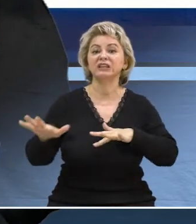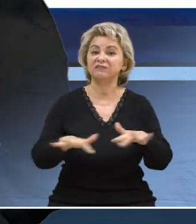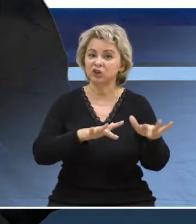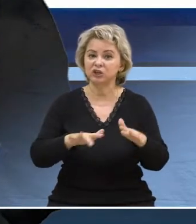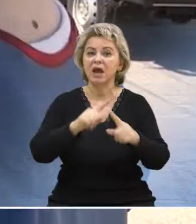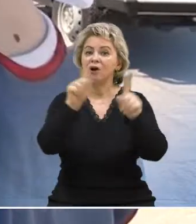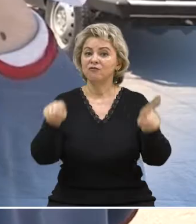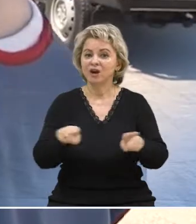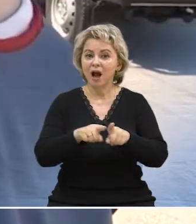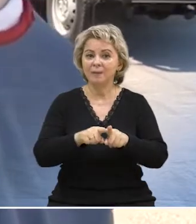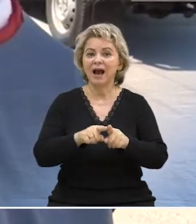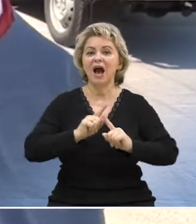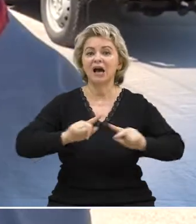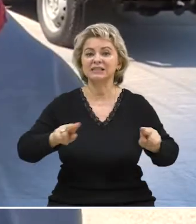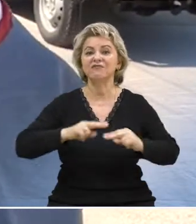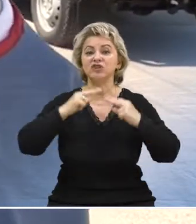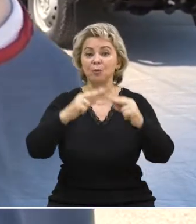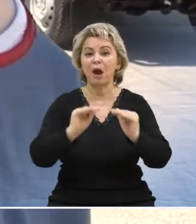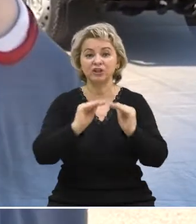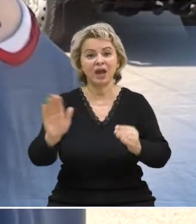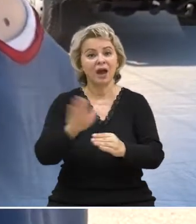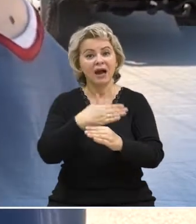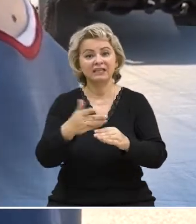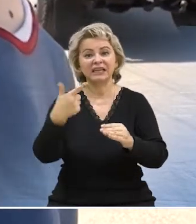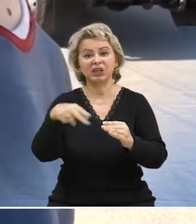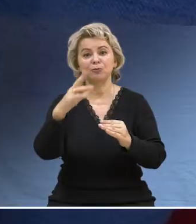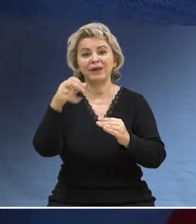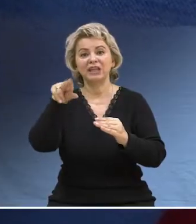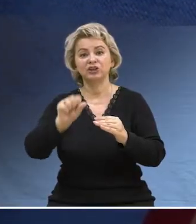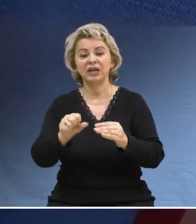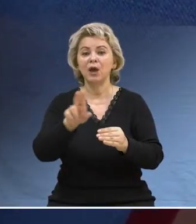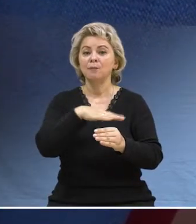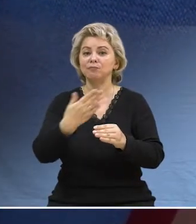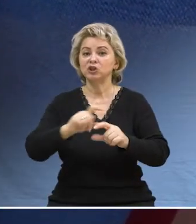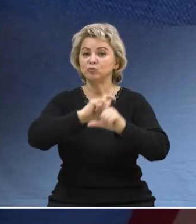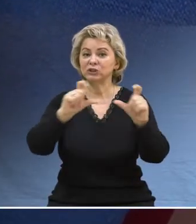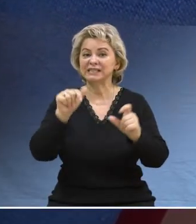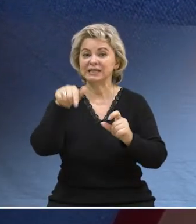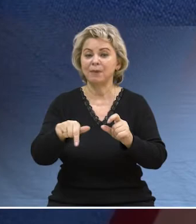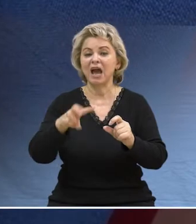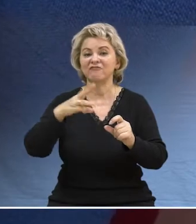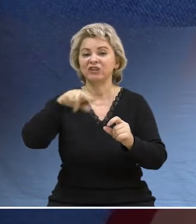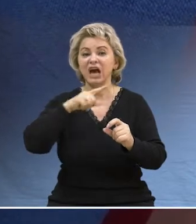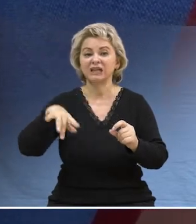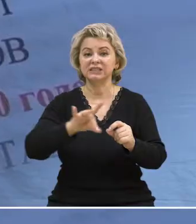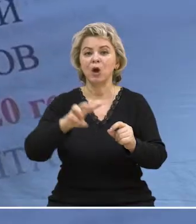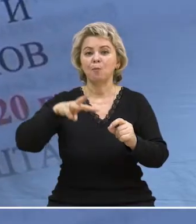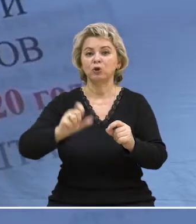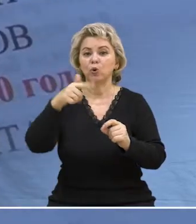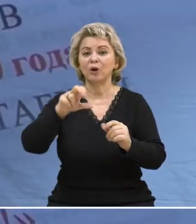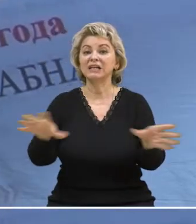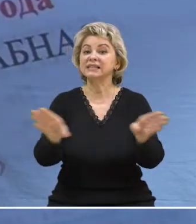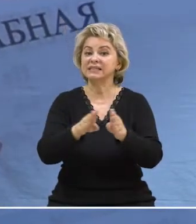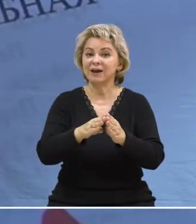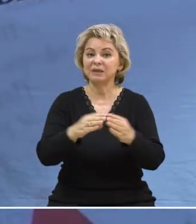дорожного движения. В рамках акции «Внимание, дети!» отделением ГИБДД Межмуниципального отдела МВД России Матвеева